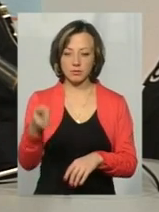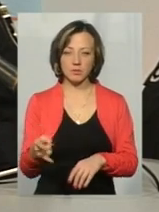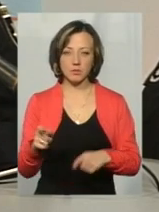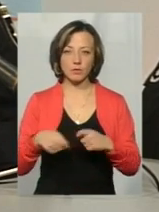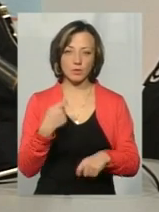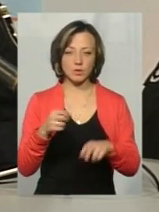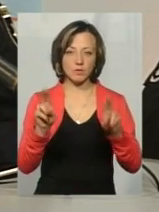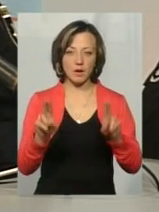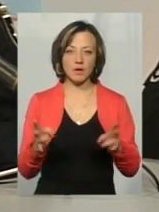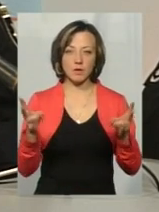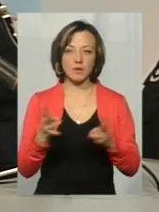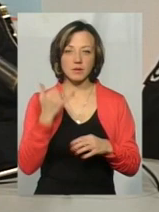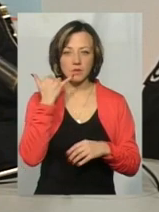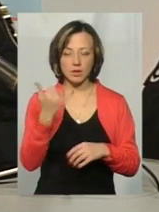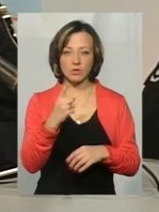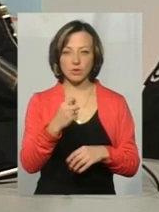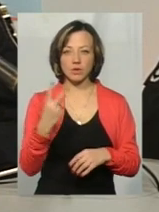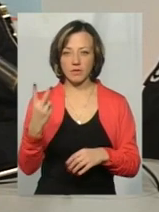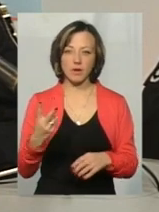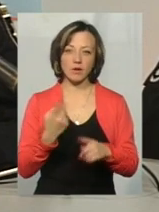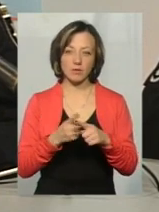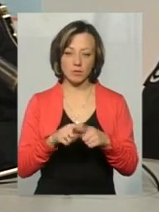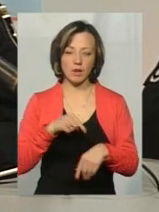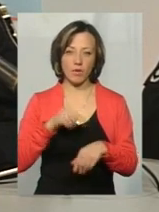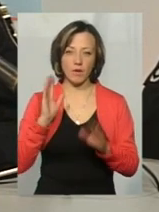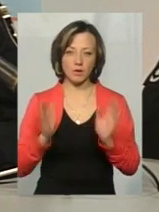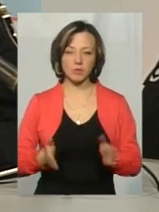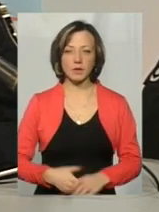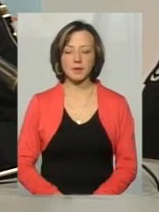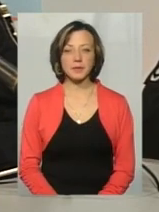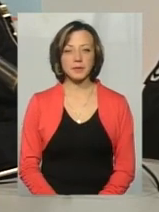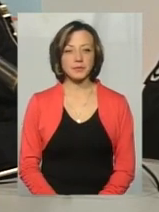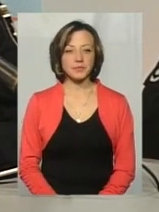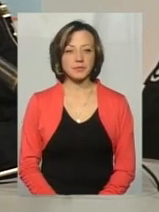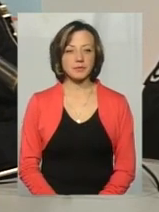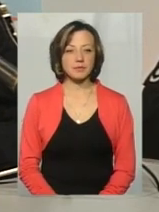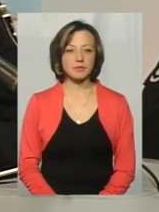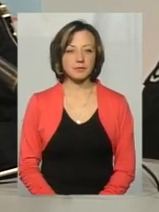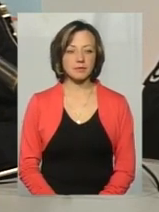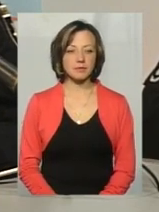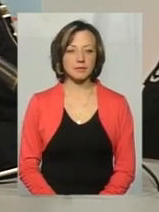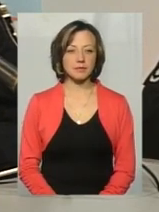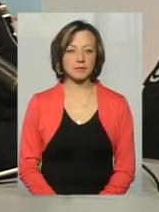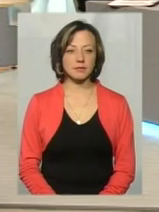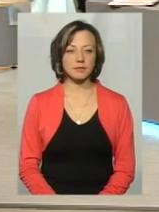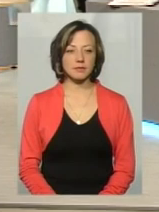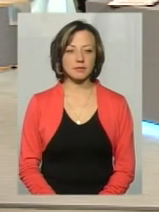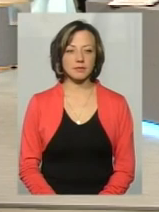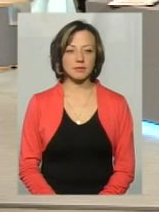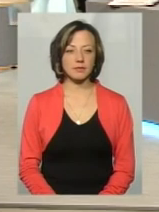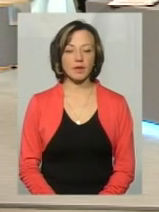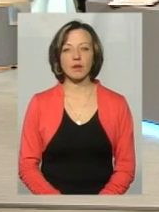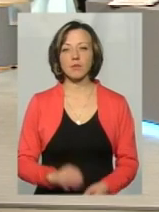відповідно, потрібно дзвонити на 102, ми будемо на це відповідно реагувати. Взагалі з будь-якою проблемою потрібно звертатись або